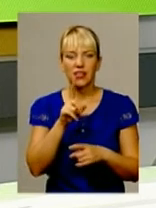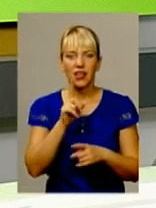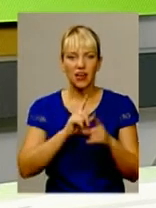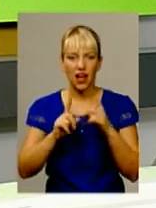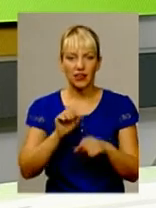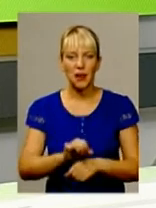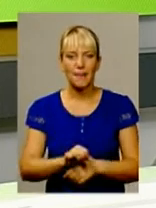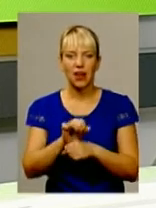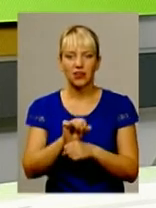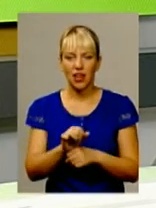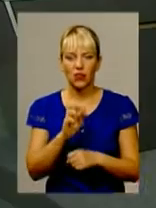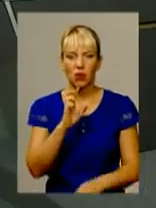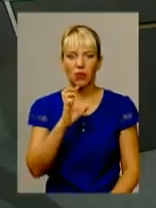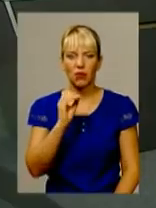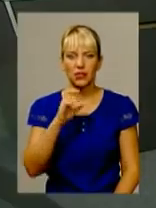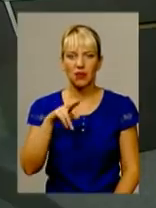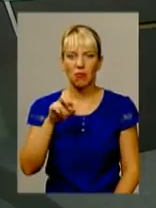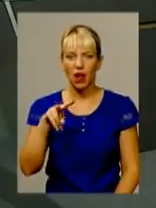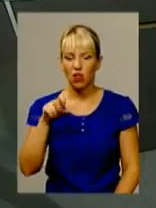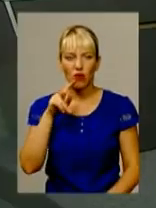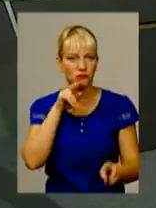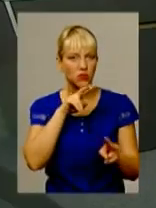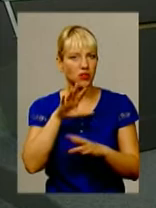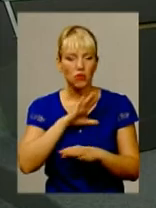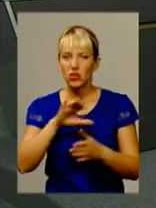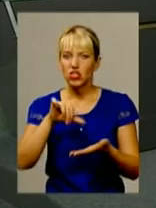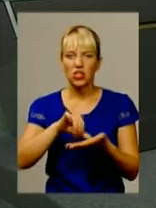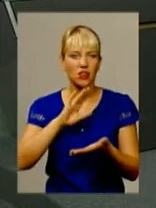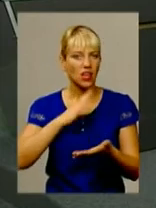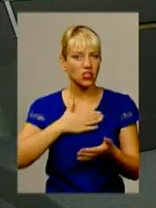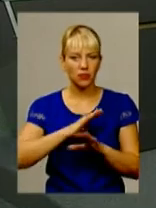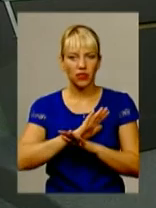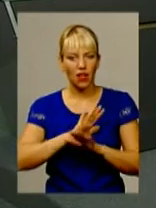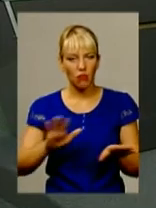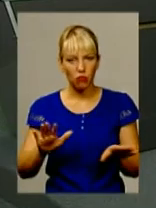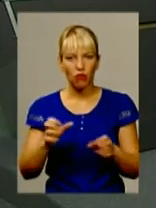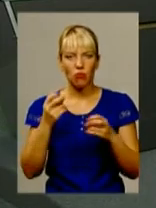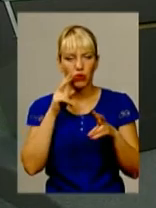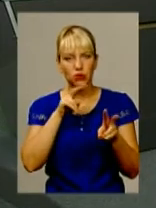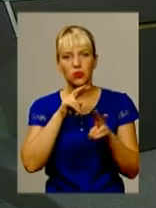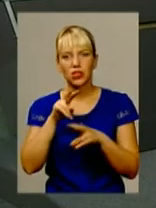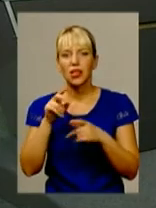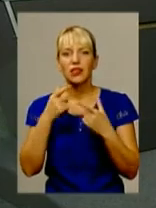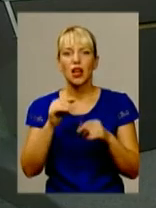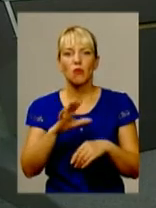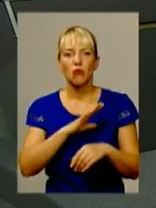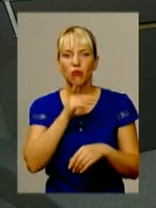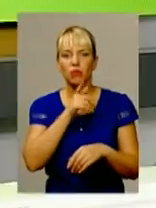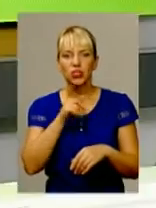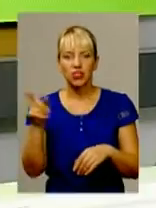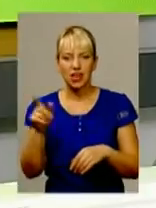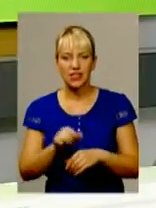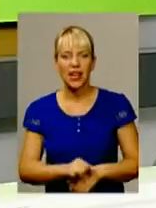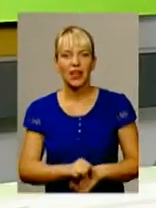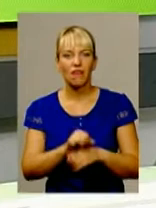Дмитро Беспалов нами не спостерігався, він не був нашим членом, і, в принципі, ми не дуже спостерігали за ним, де він був під час Революції Гідності.